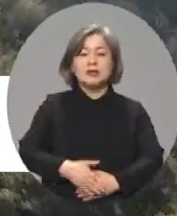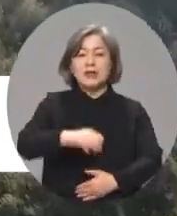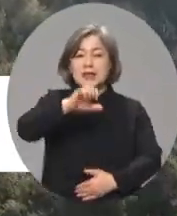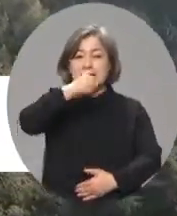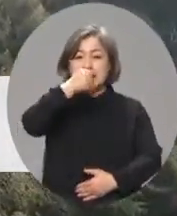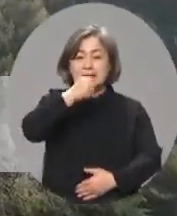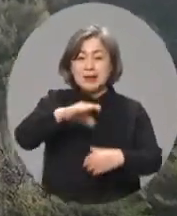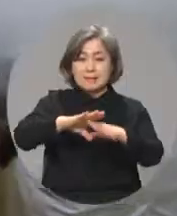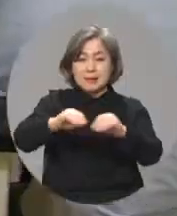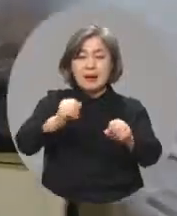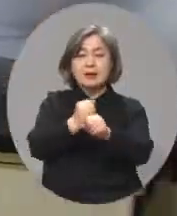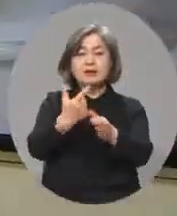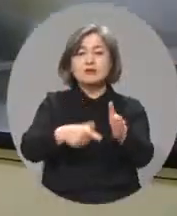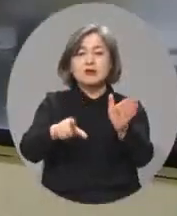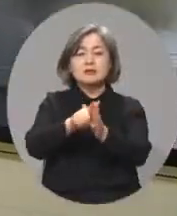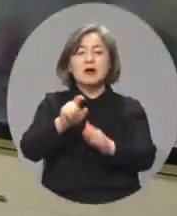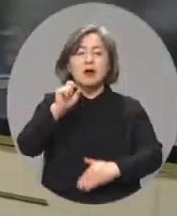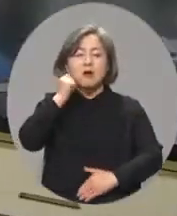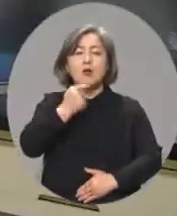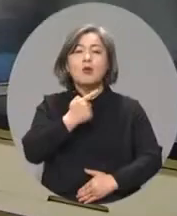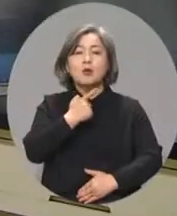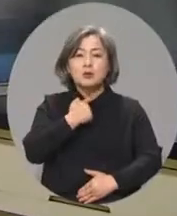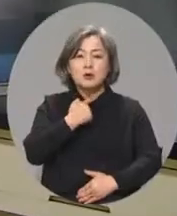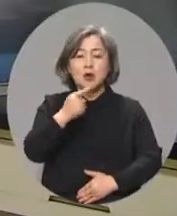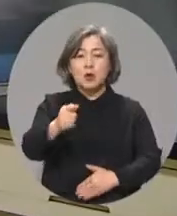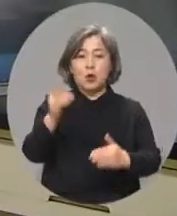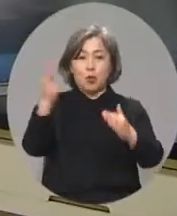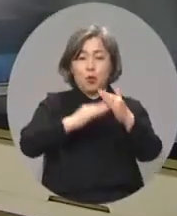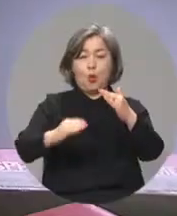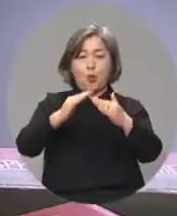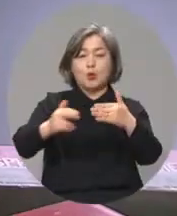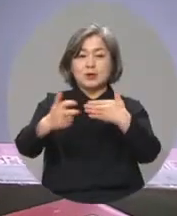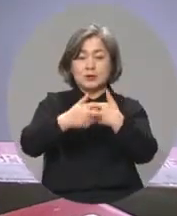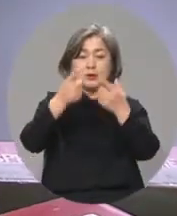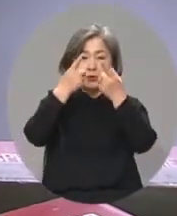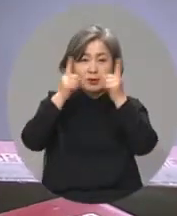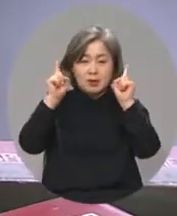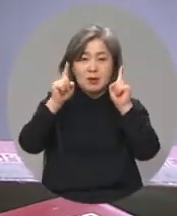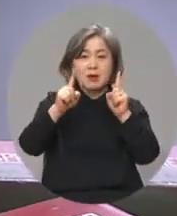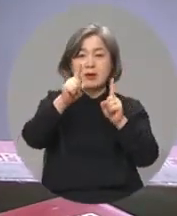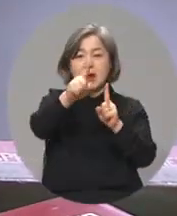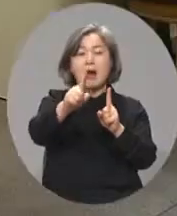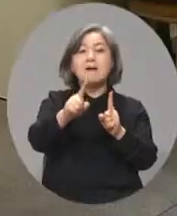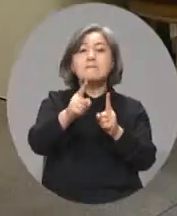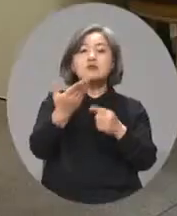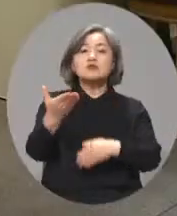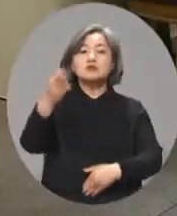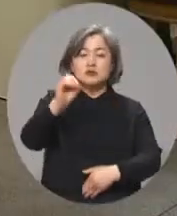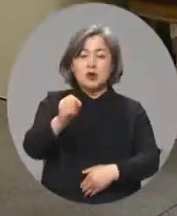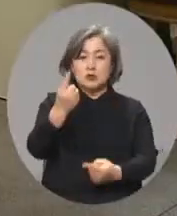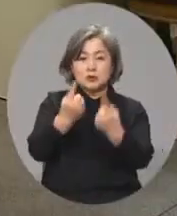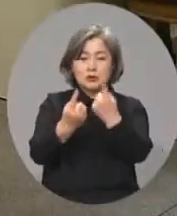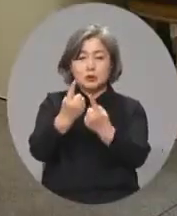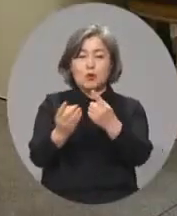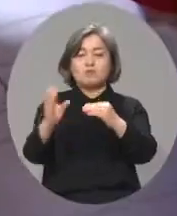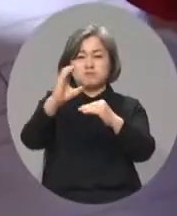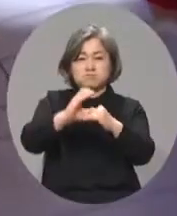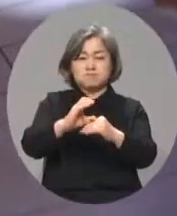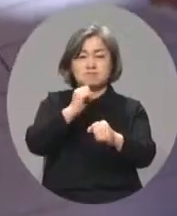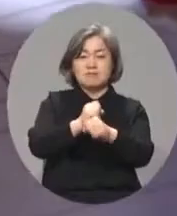예산안 처리를 놓고 진통을 겪었던 공공의료대학원 예산도 정부안보다 9억여 원 증액된